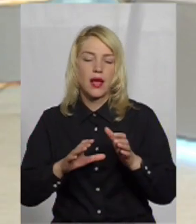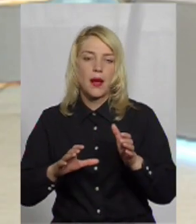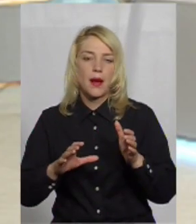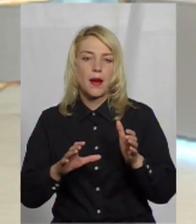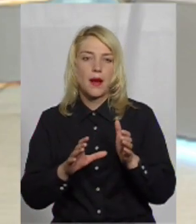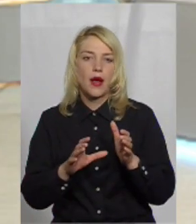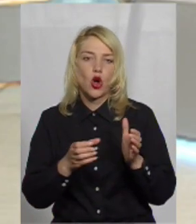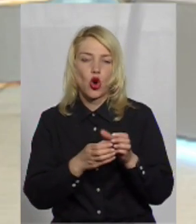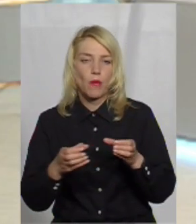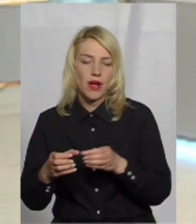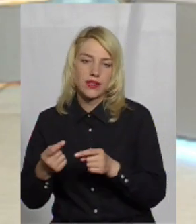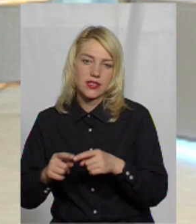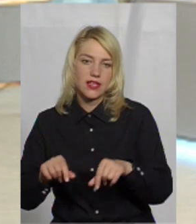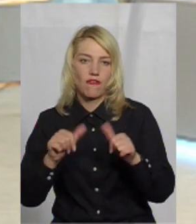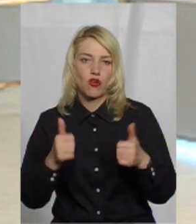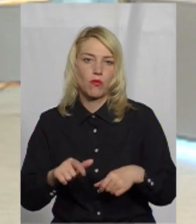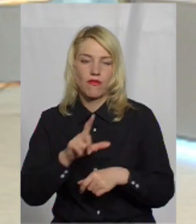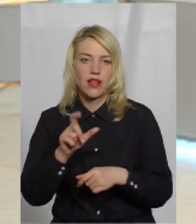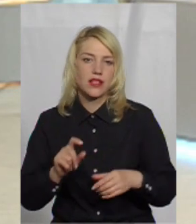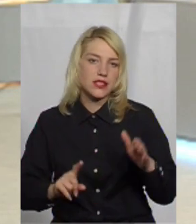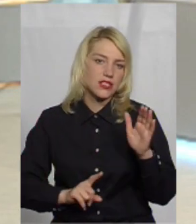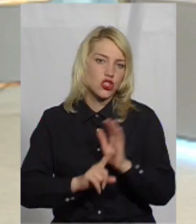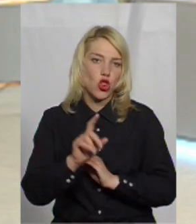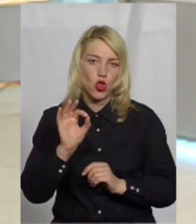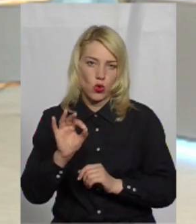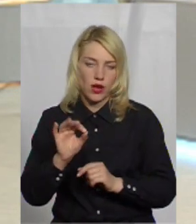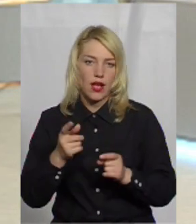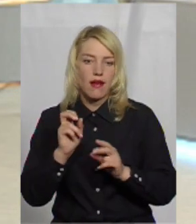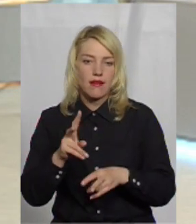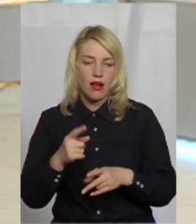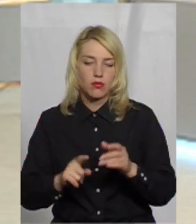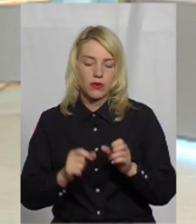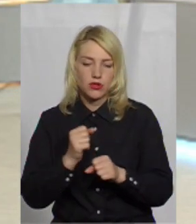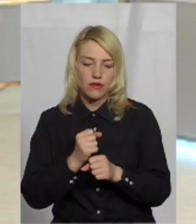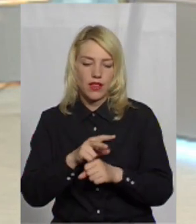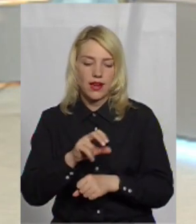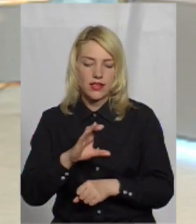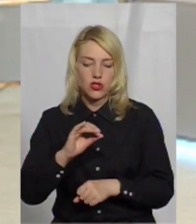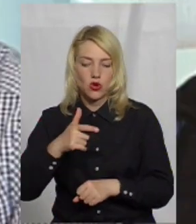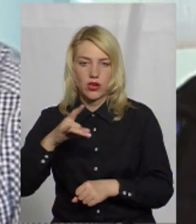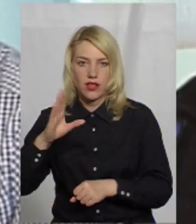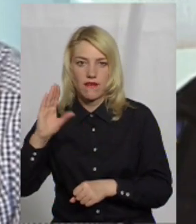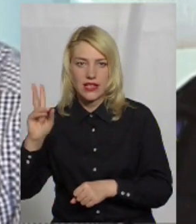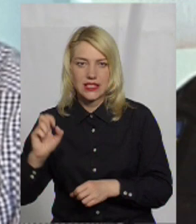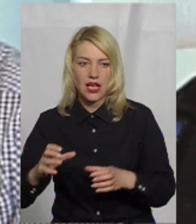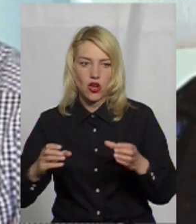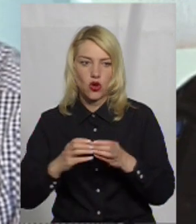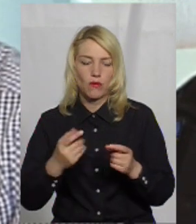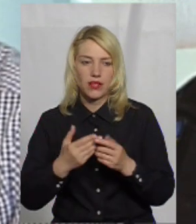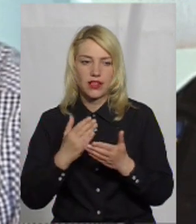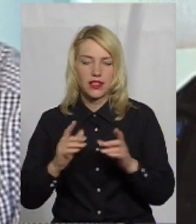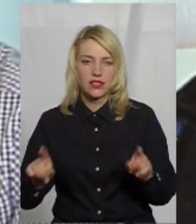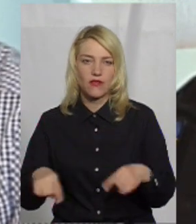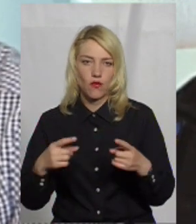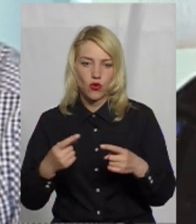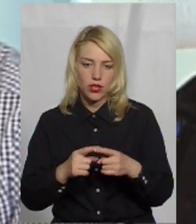формування з нуля, так як працювала в нас Лісогранівецька громада, є в нас досвід створення підрозділів і